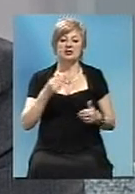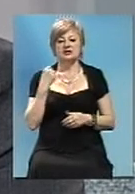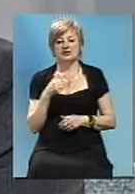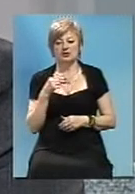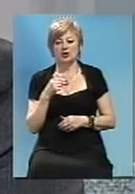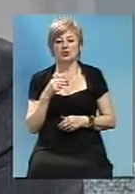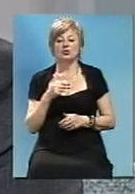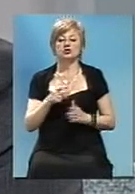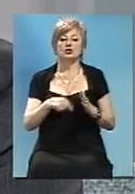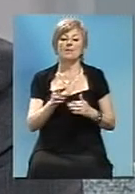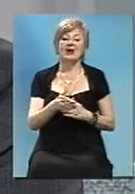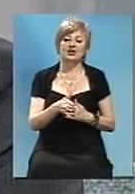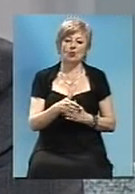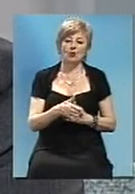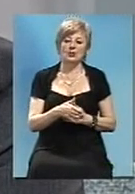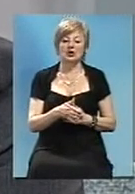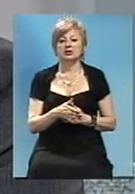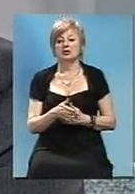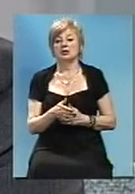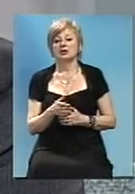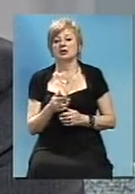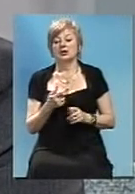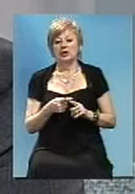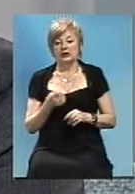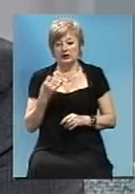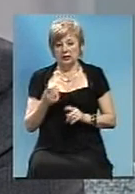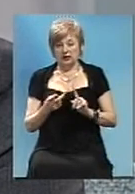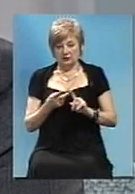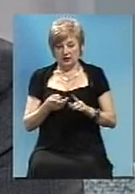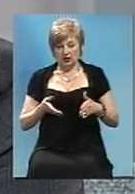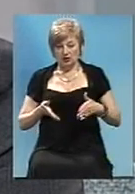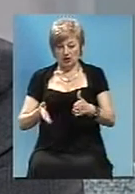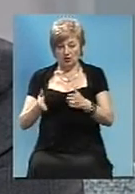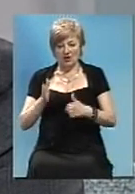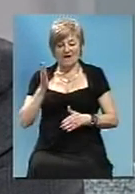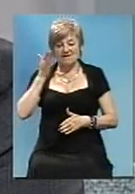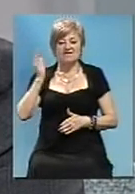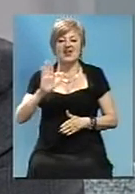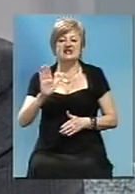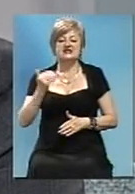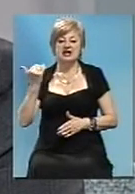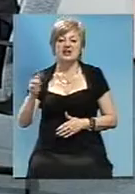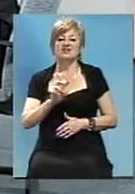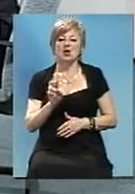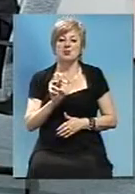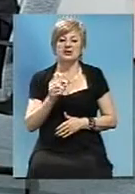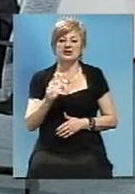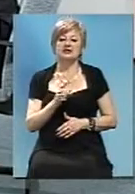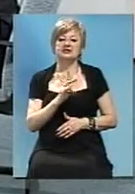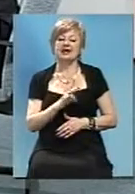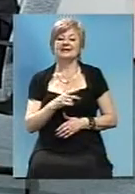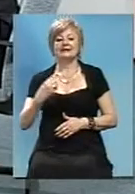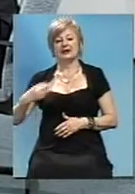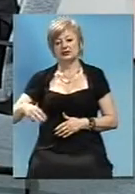Мариуполь через Кременчук. І втора траса – це Васильівка-Бердянськ. Н-30